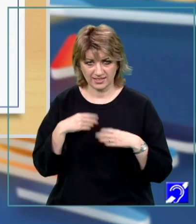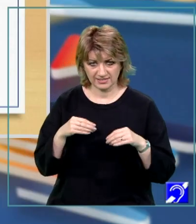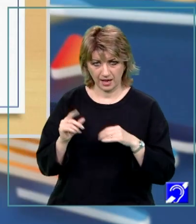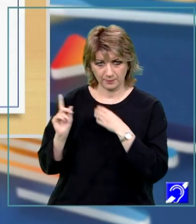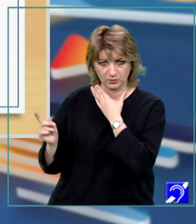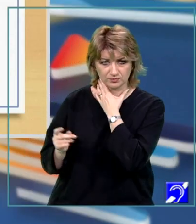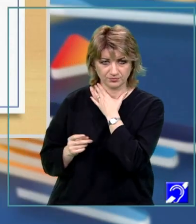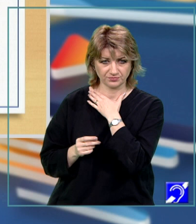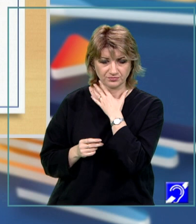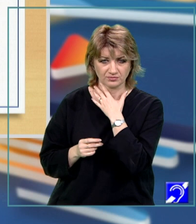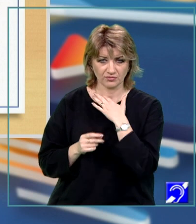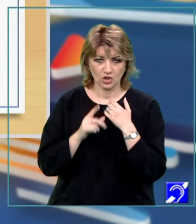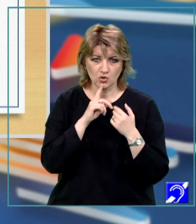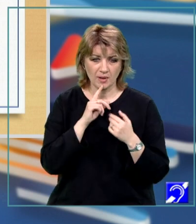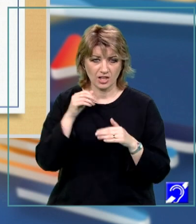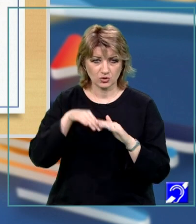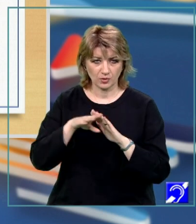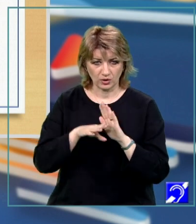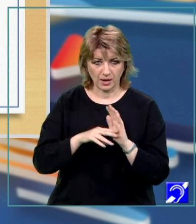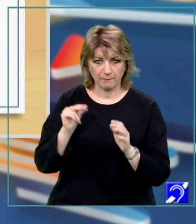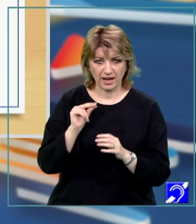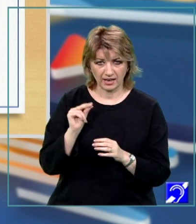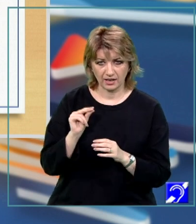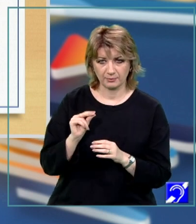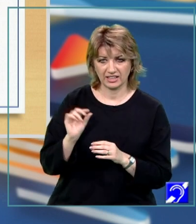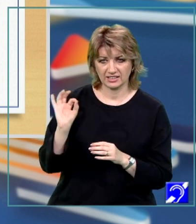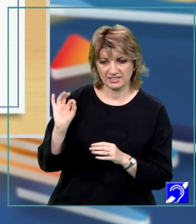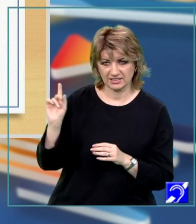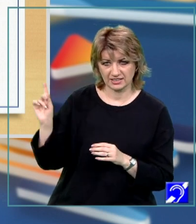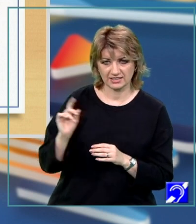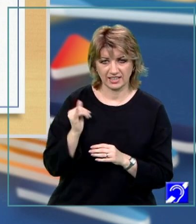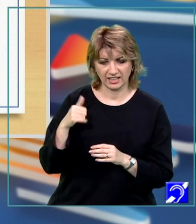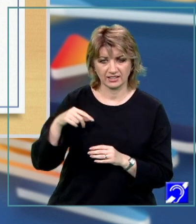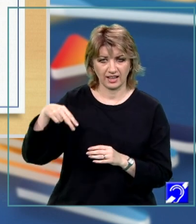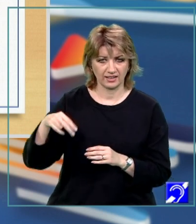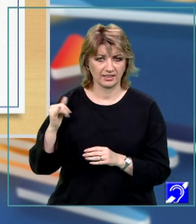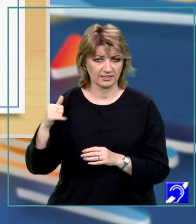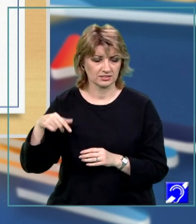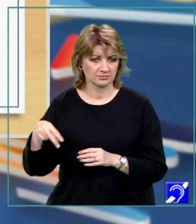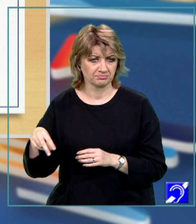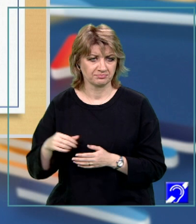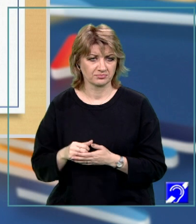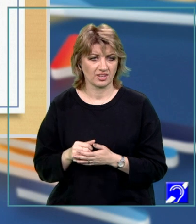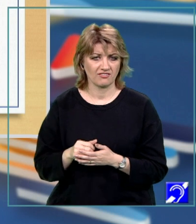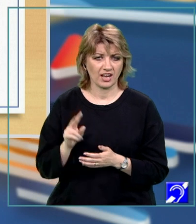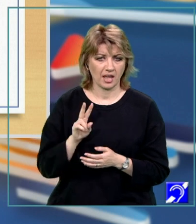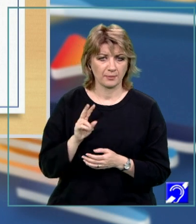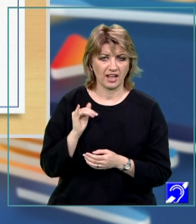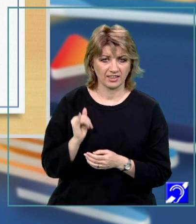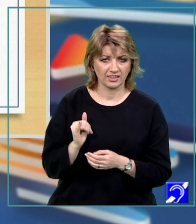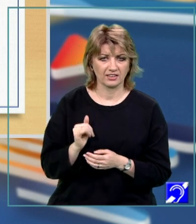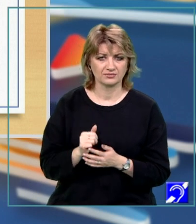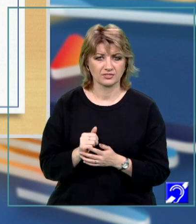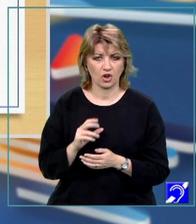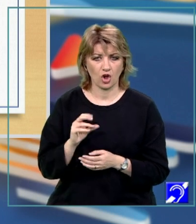programului va fi suma, parametrii sunt cei specificați anteriori, variabile locale folosite, variabila I, variabila copie și